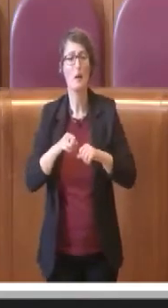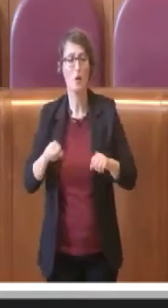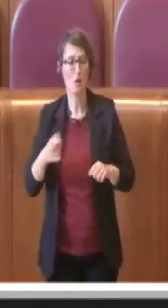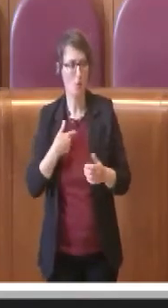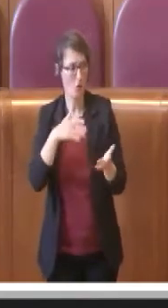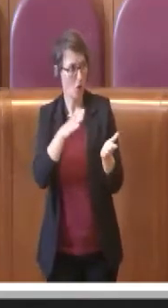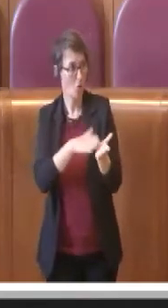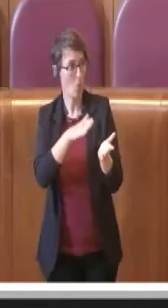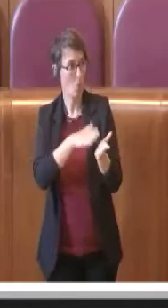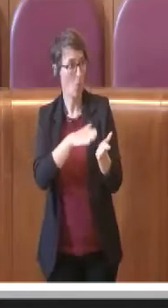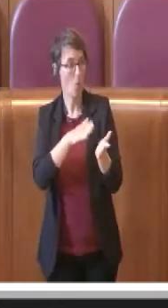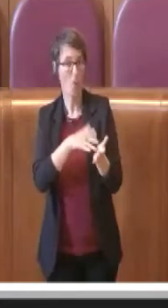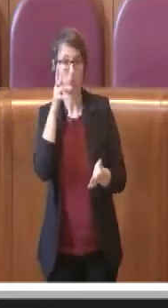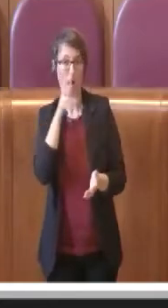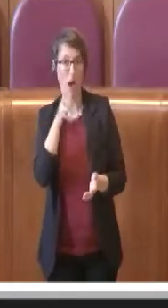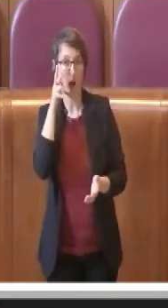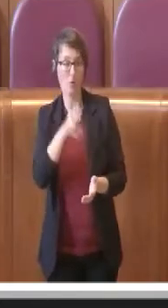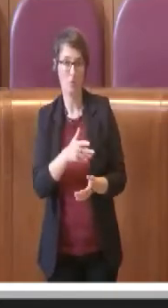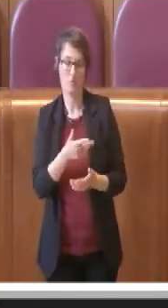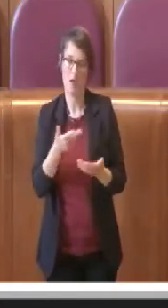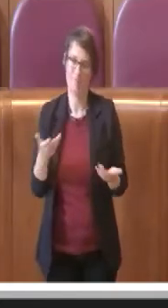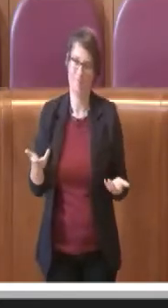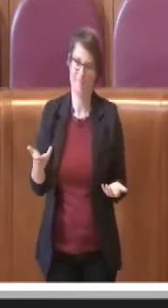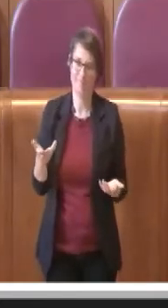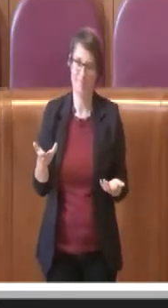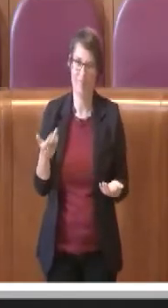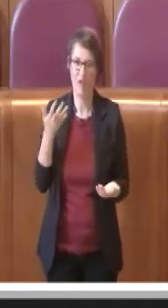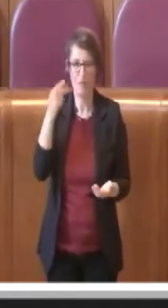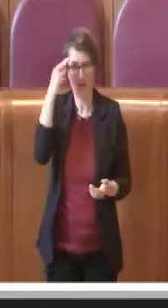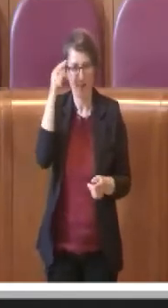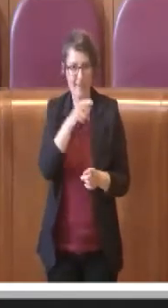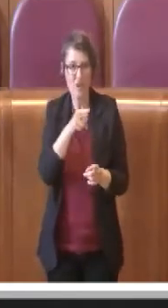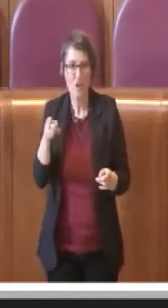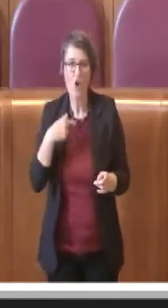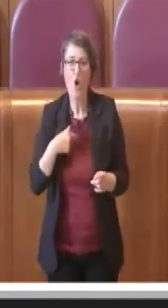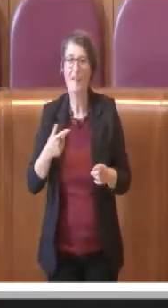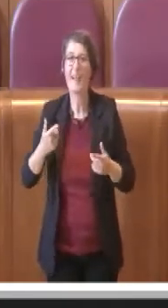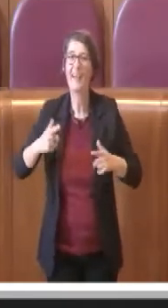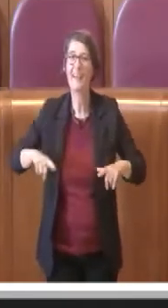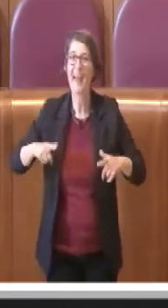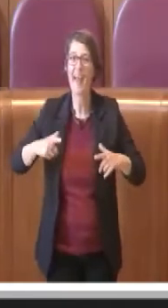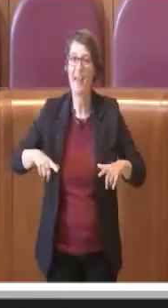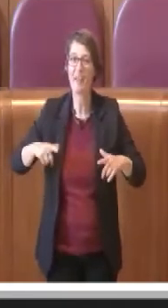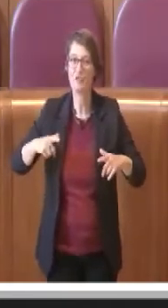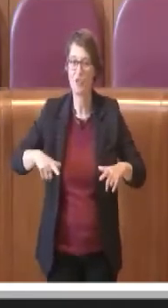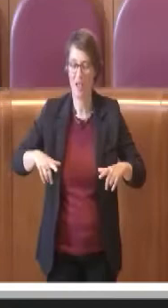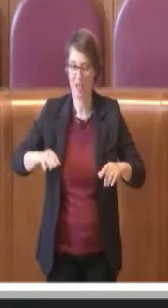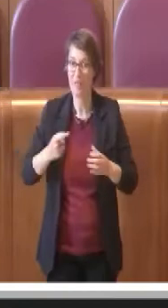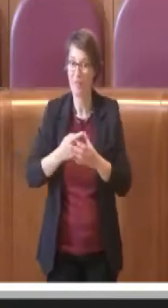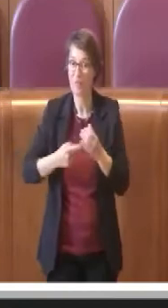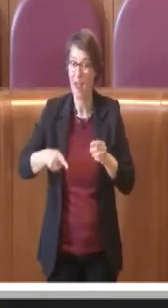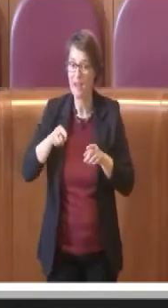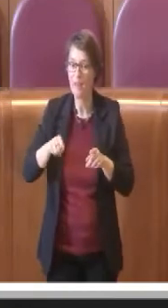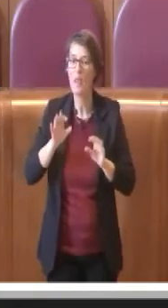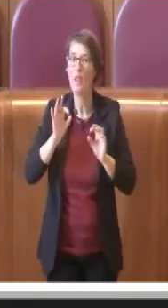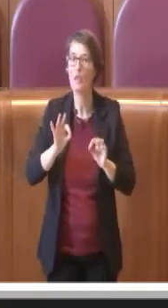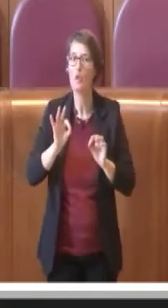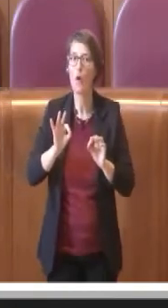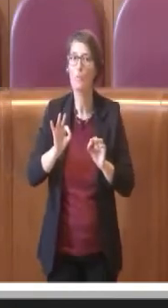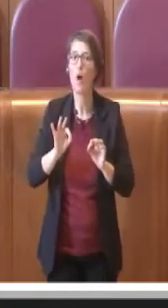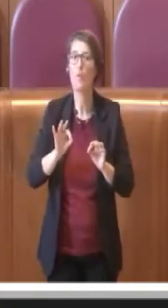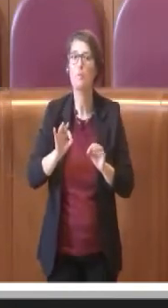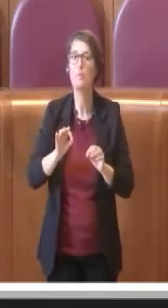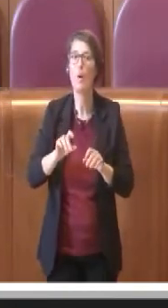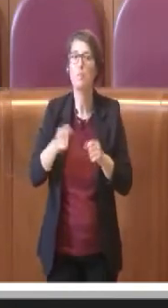noi. Vorrei ricordare che la goccia che ha fatto traboccare il vaso in Grecia del fallimento della Grecia sono state proprio le Olimpiadi di Atene